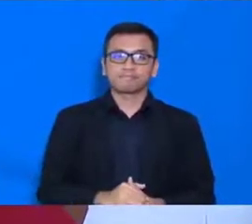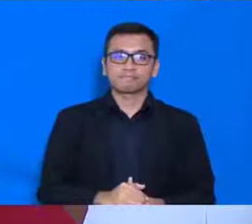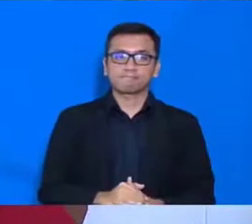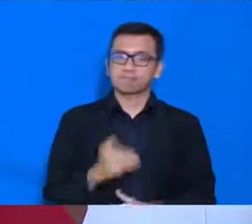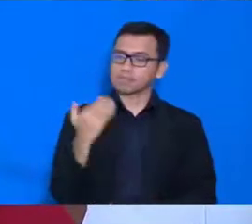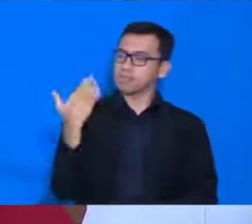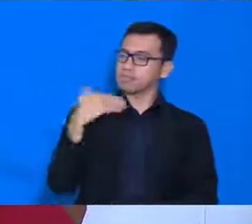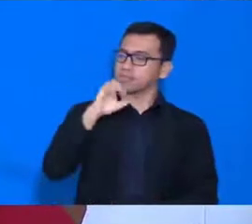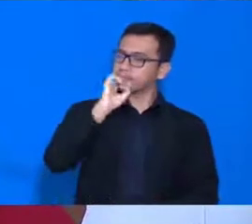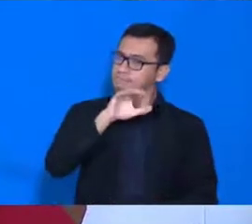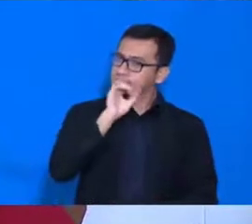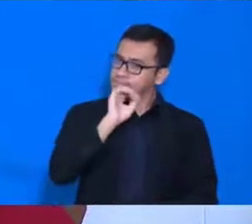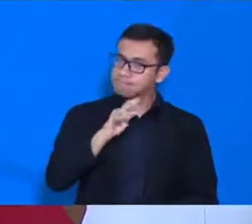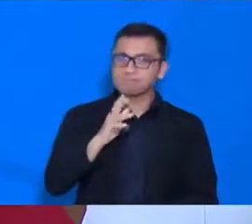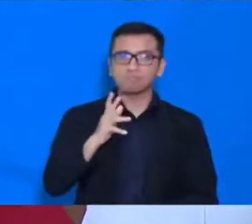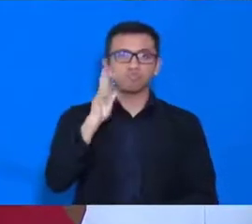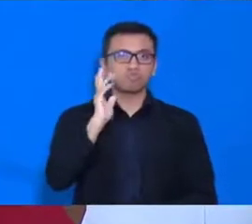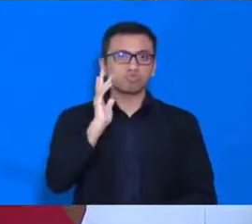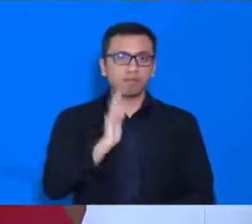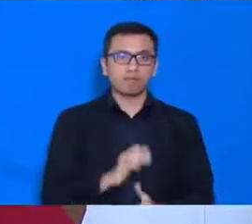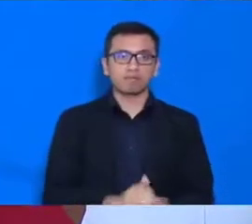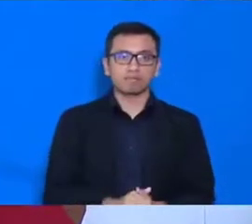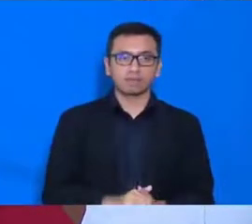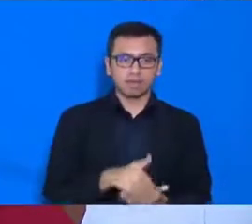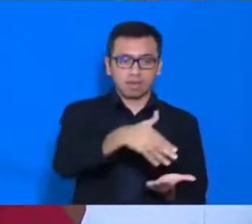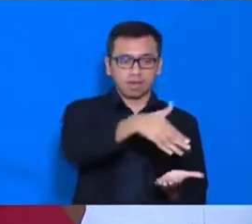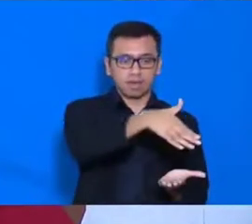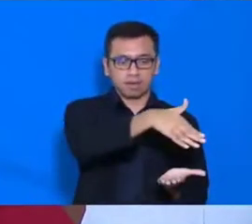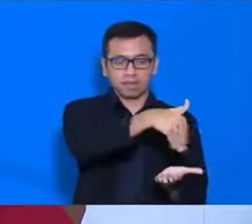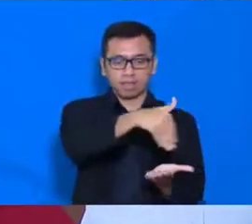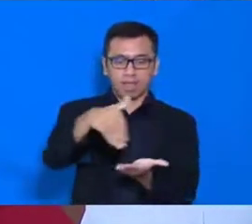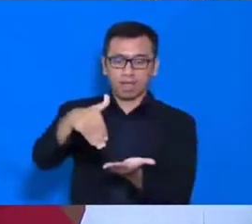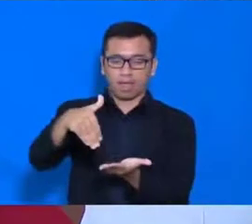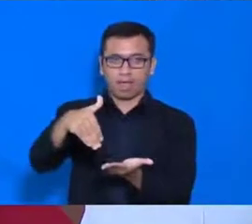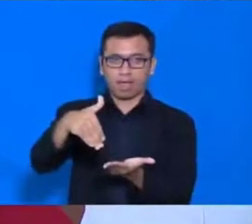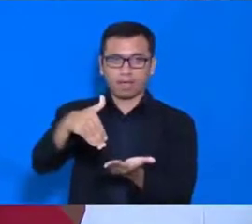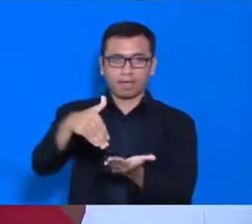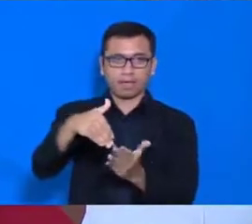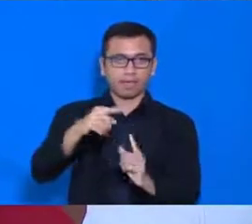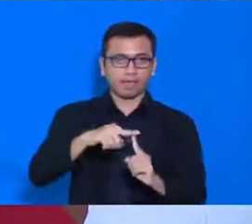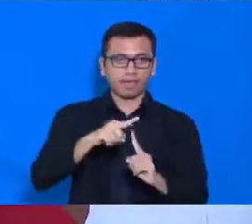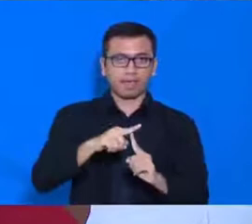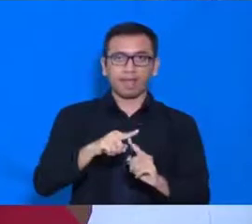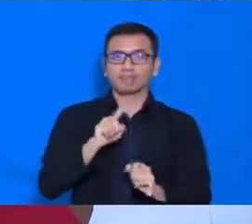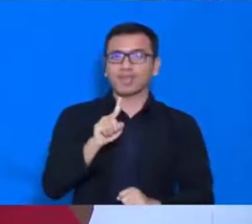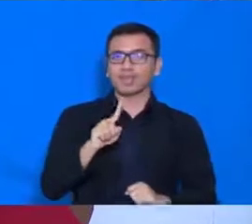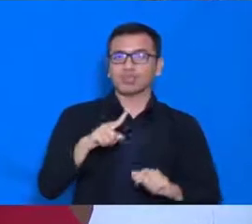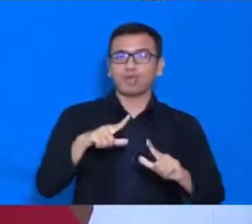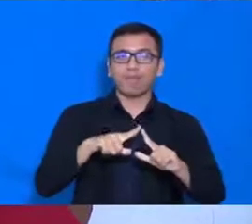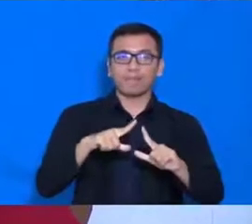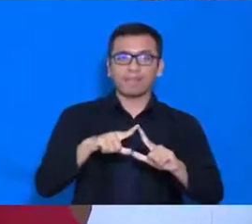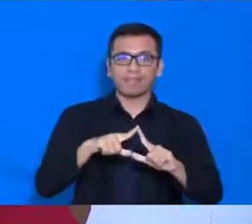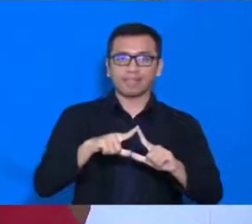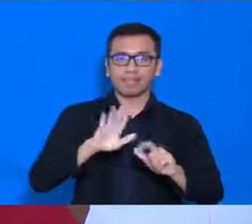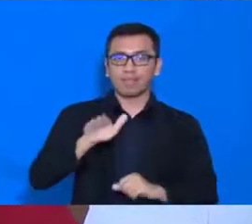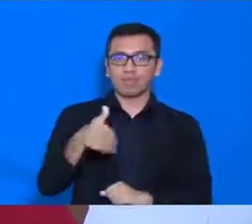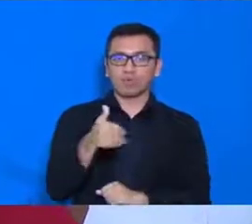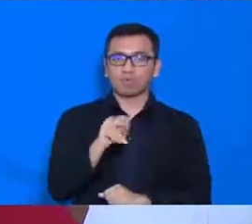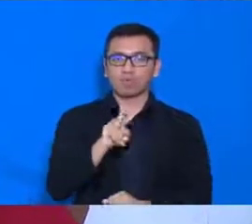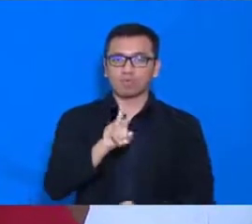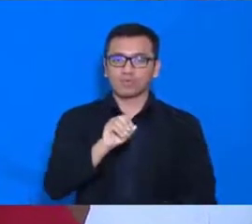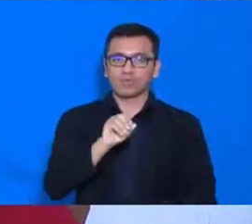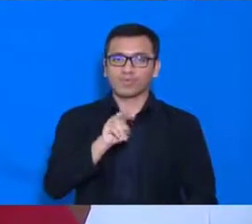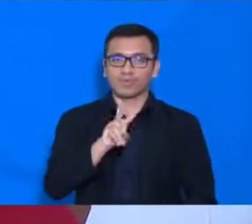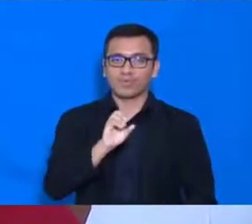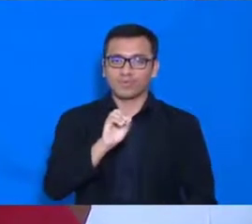berdasarkan data terbaru per 1 April 2020, penyebaran